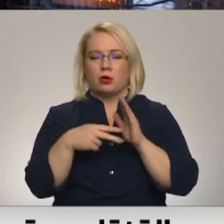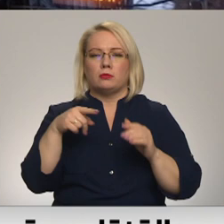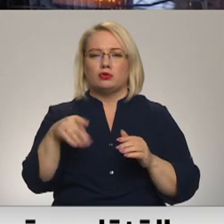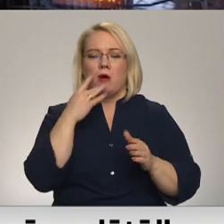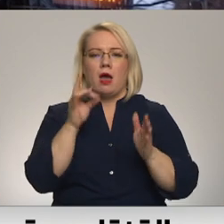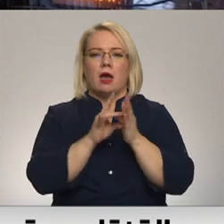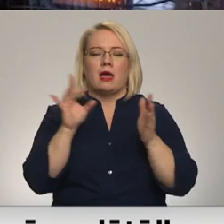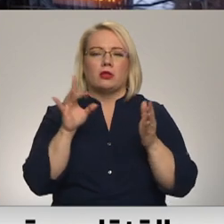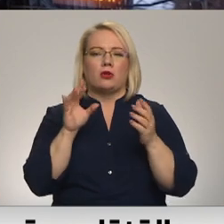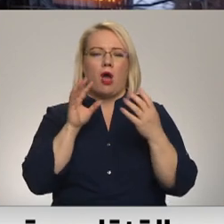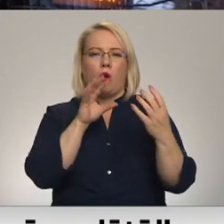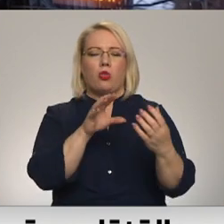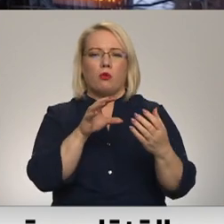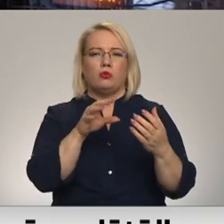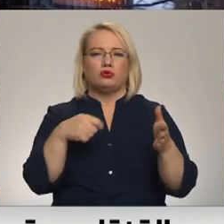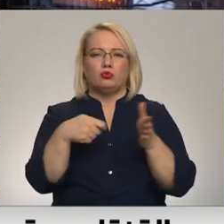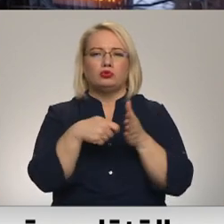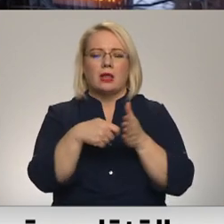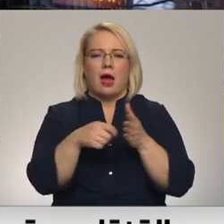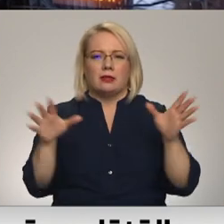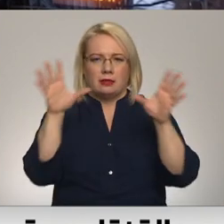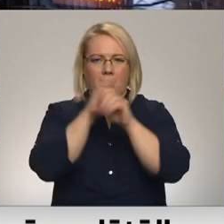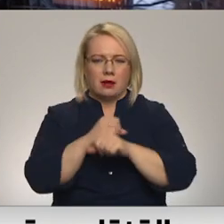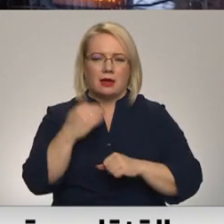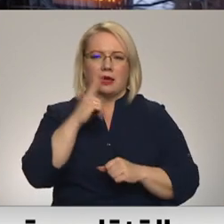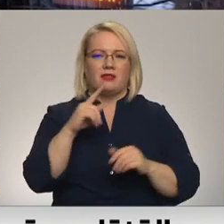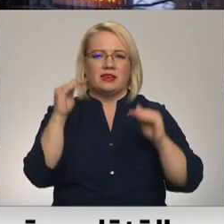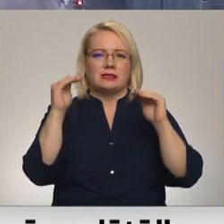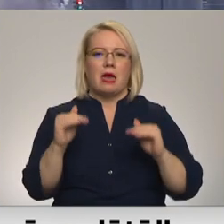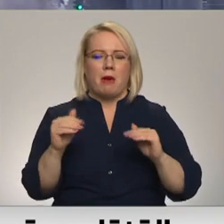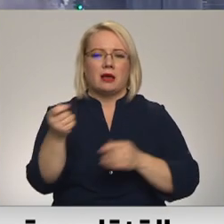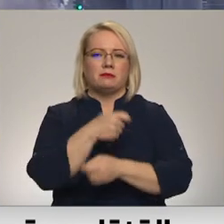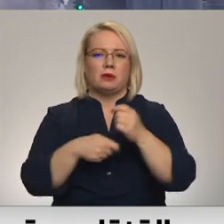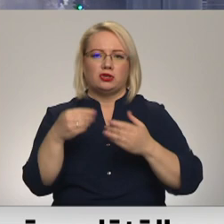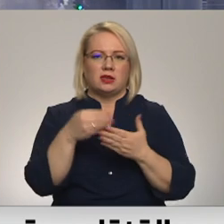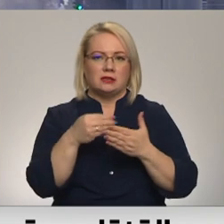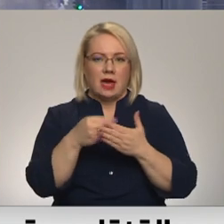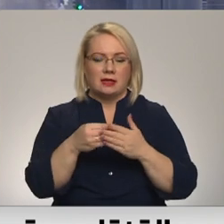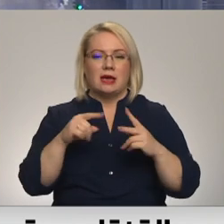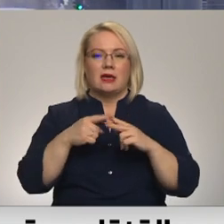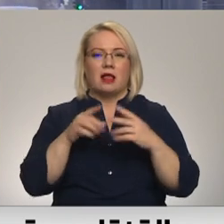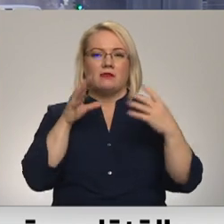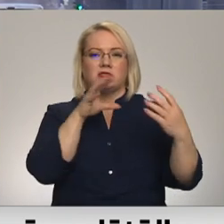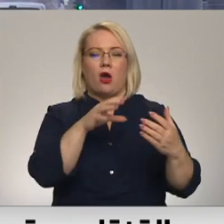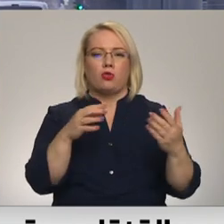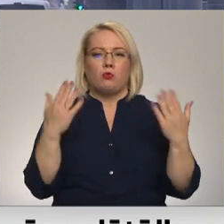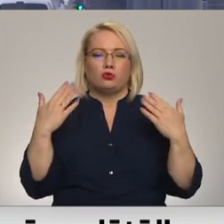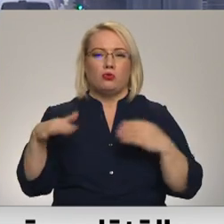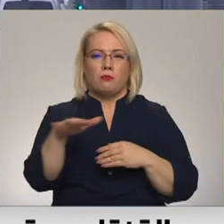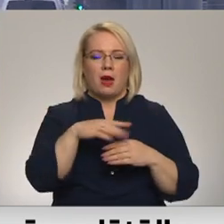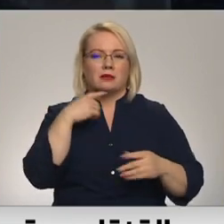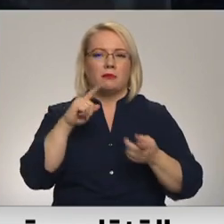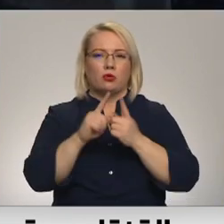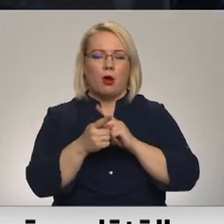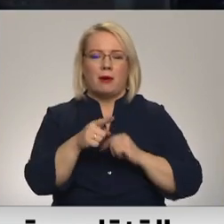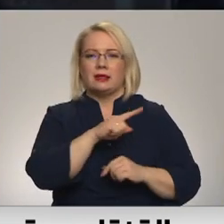elektroautobusu uzlādi naktas stundās, kad ir jau viss zemākās šīs te biržas cenas. Jelgavas autobusu parks nākotnēts ar nomainīt